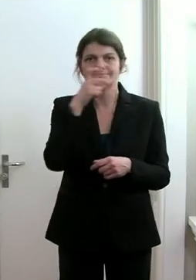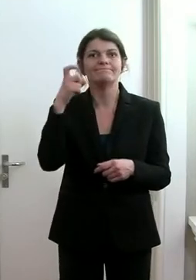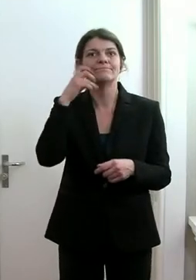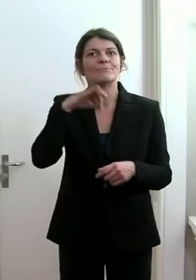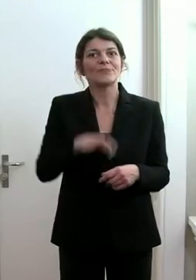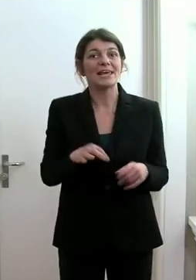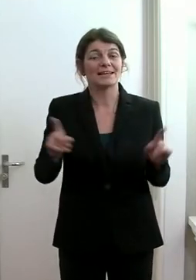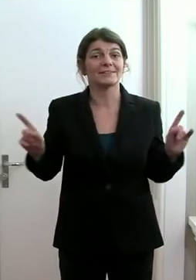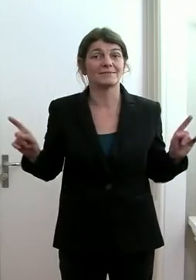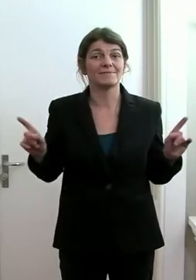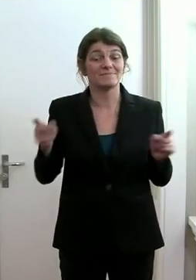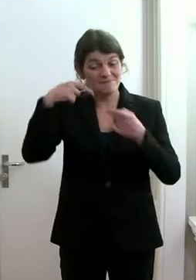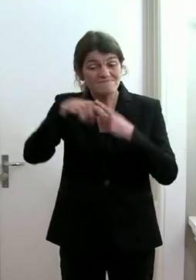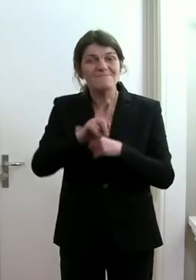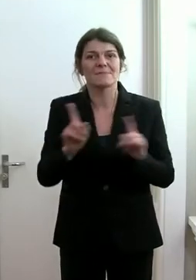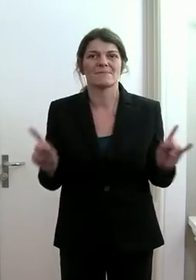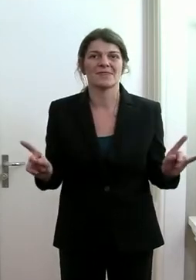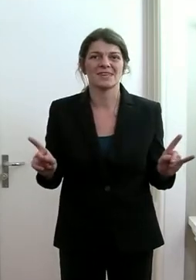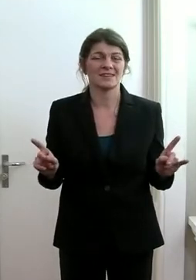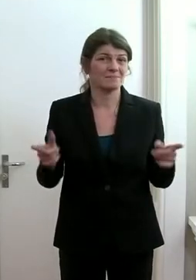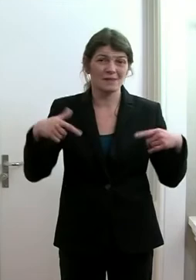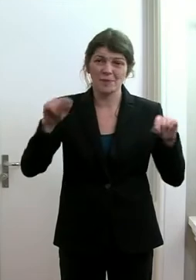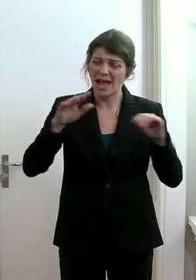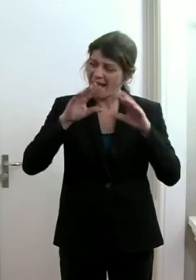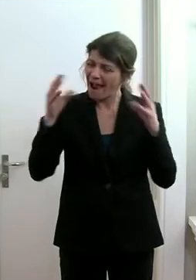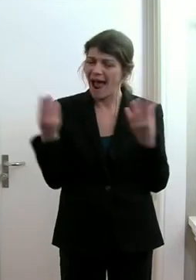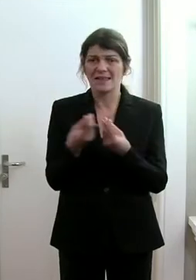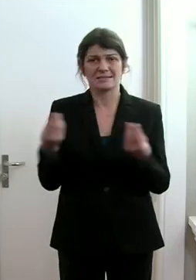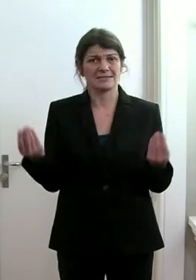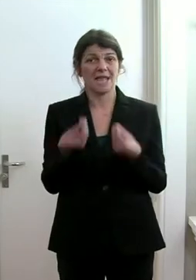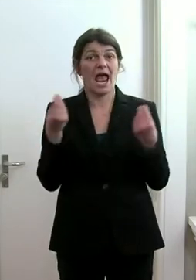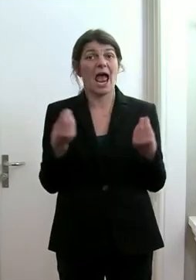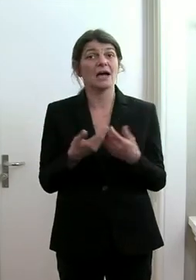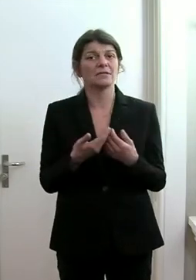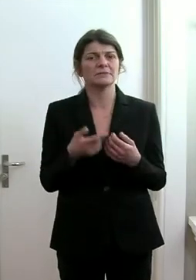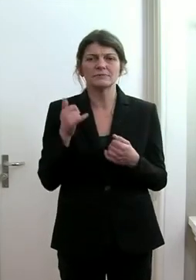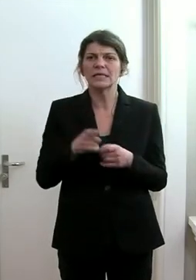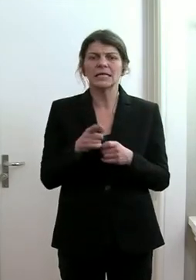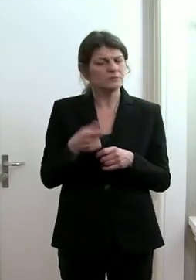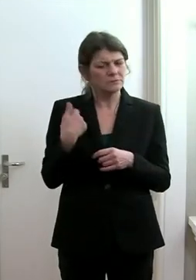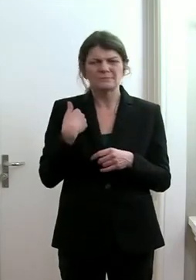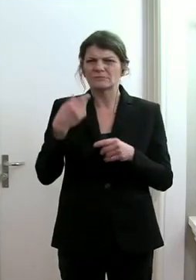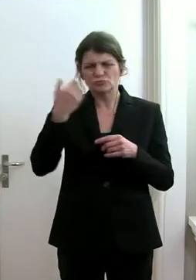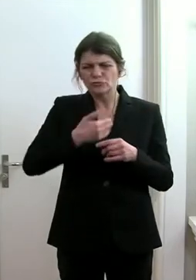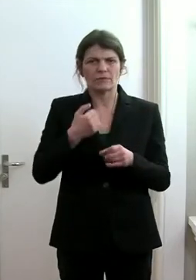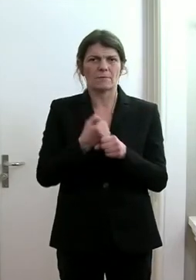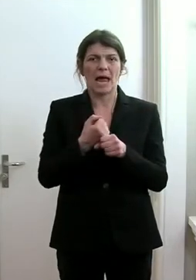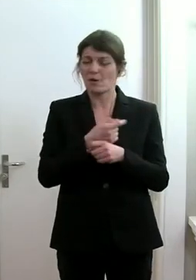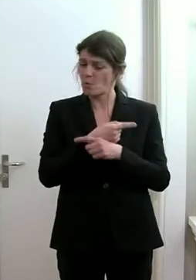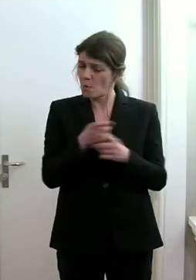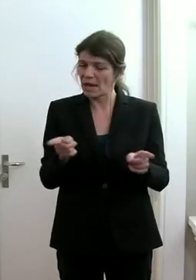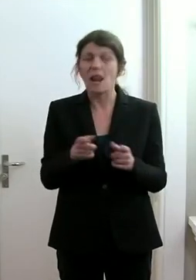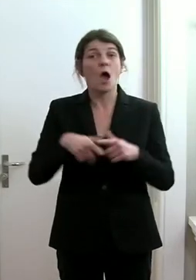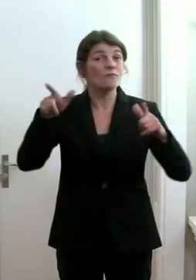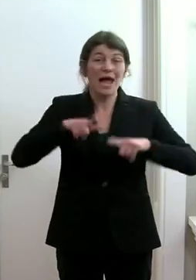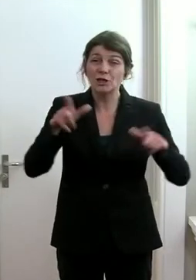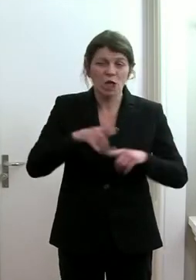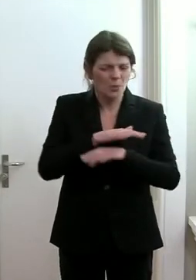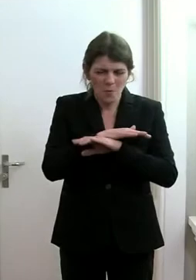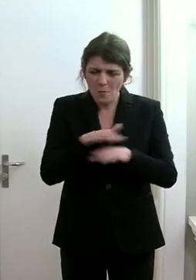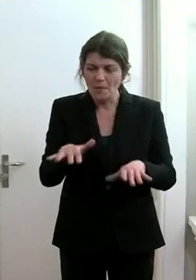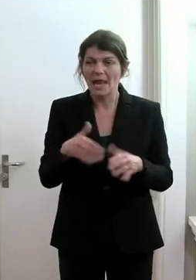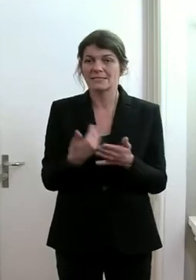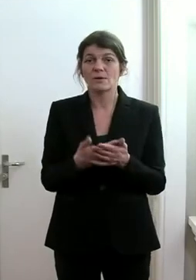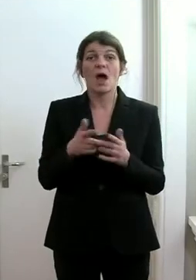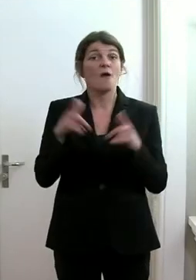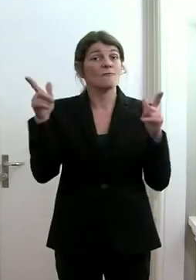wenn man sich dort aufhält. Also, alle diese Dinge haben wir sehr, sehr strikte durchgezogen, auch bis zu den Veranstaltungen. Auch